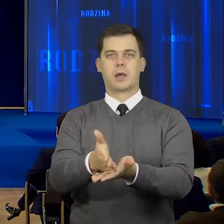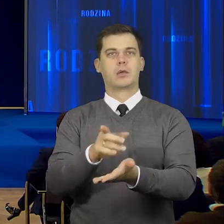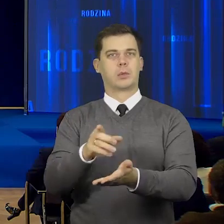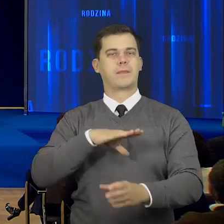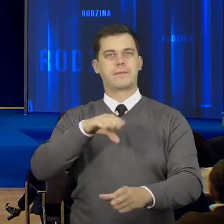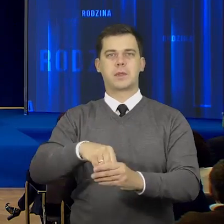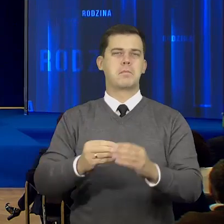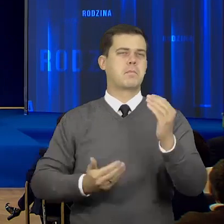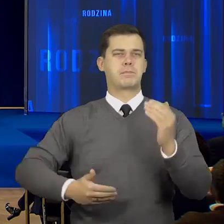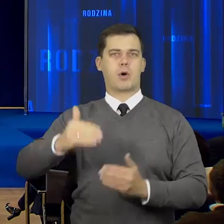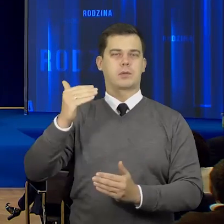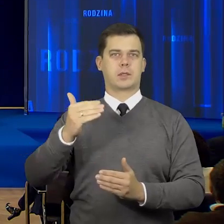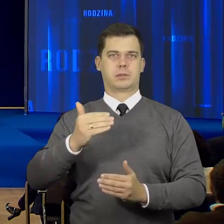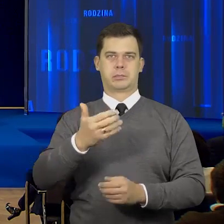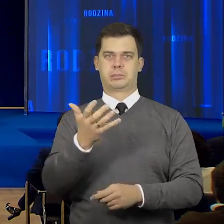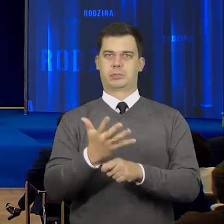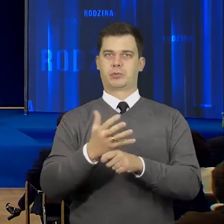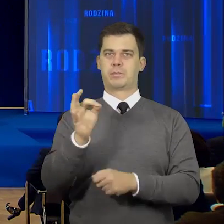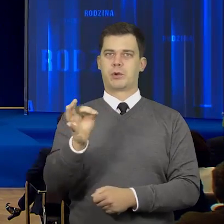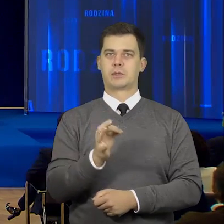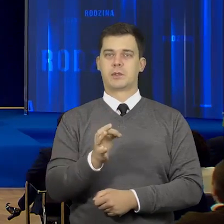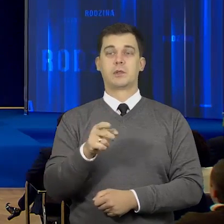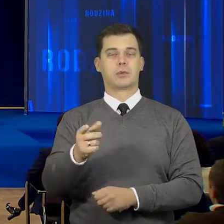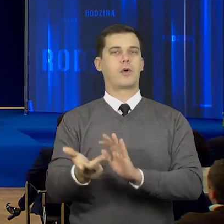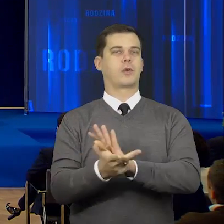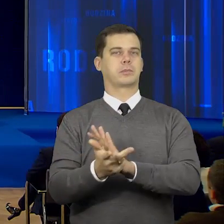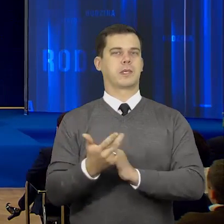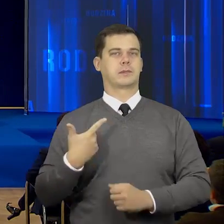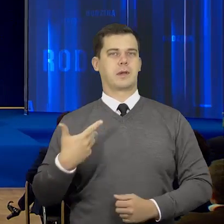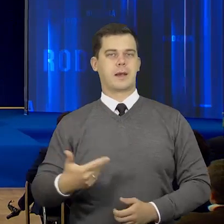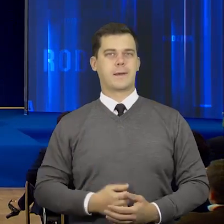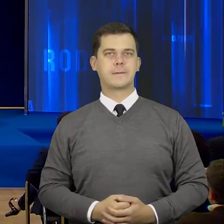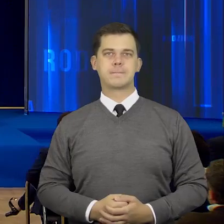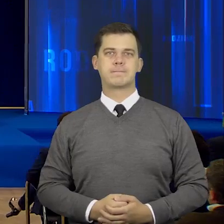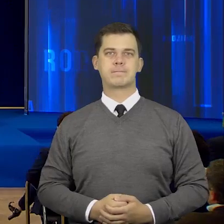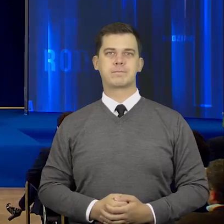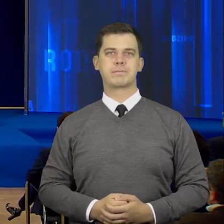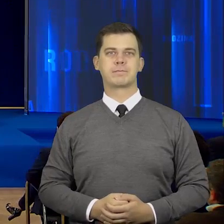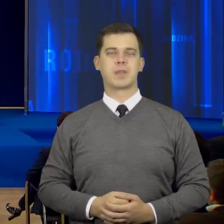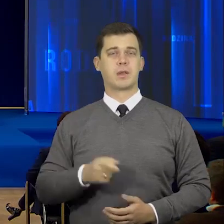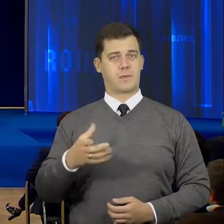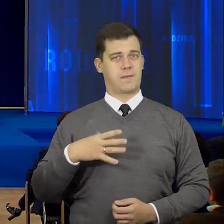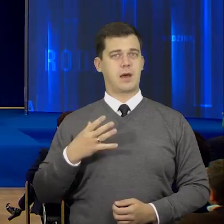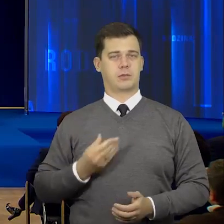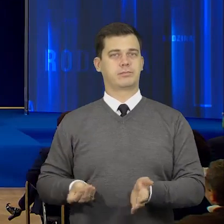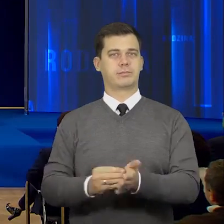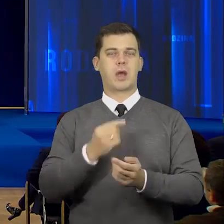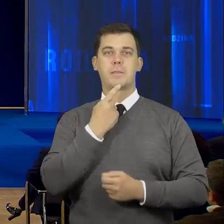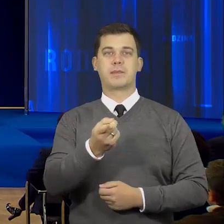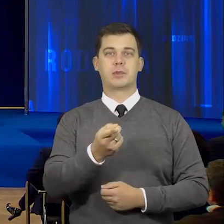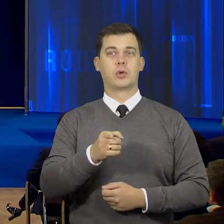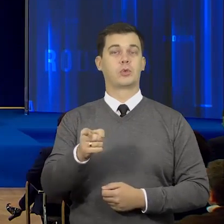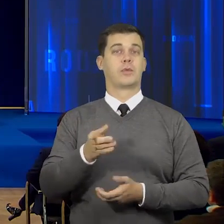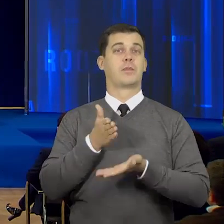ponad połowa dzieci do 18 roku życia. Warto dodać, że